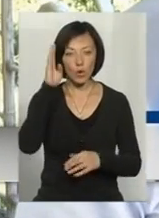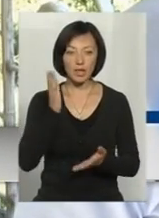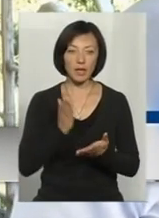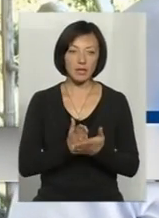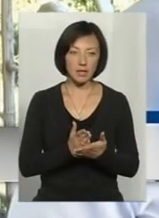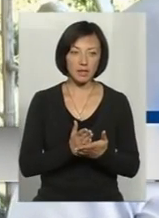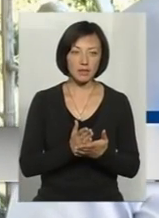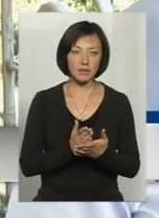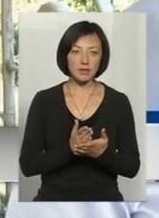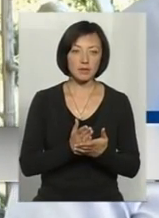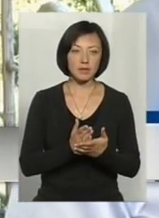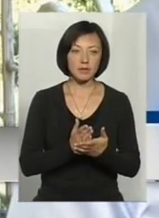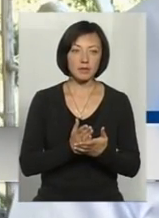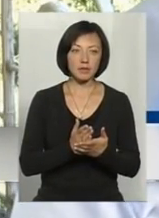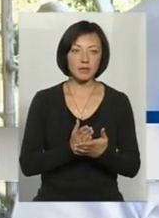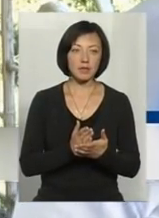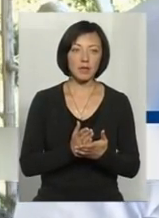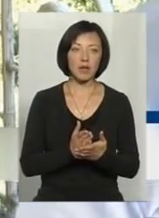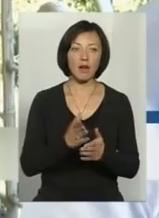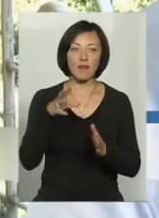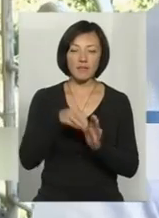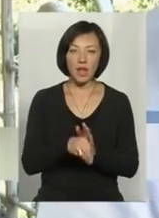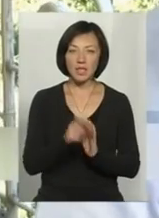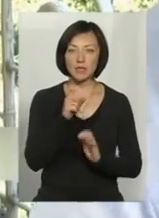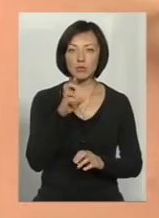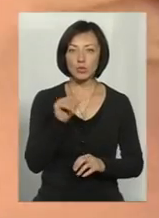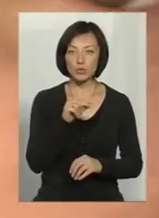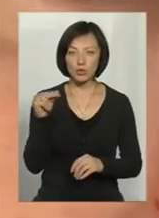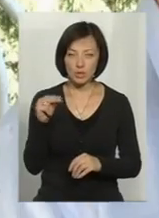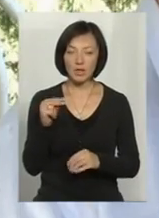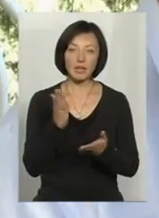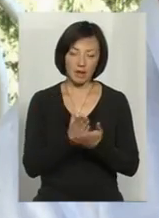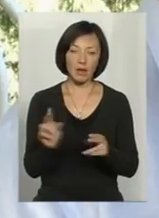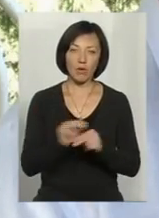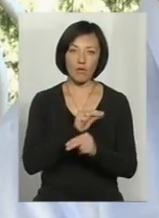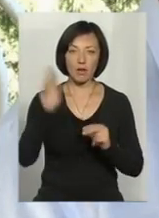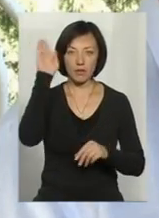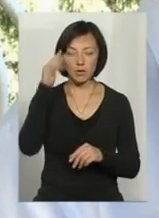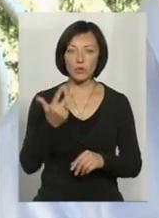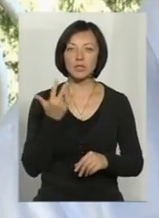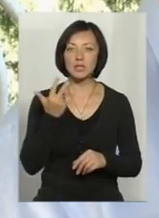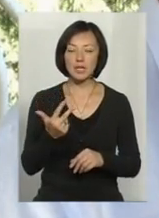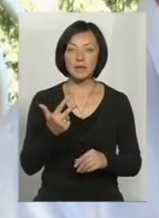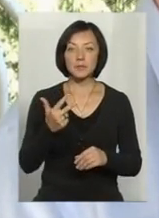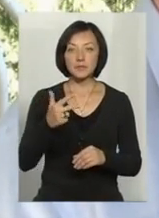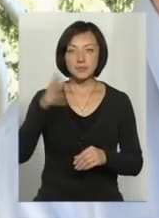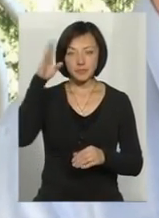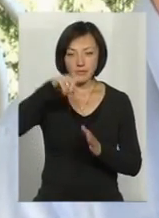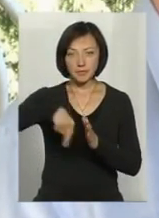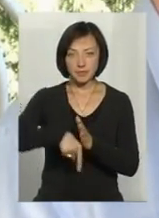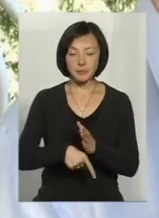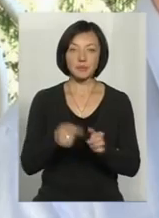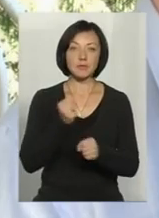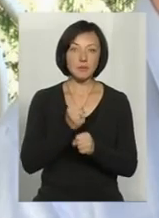в недрах збручанського родовища, це є лікувальною водою. На сьогоднішній день є три свердловини діючі.